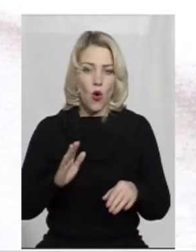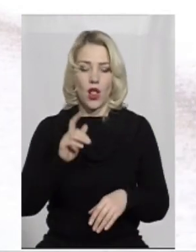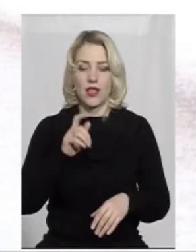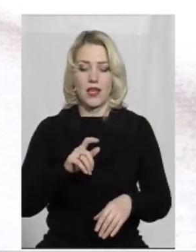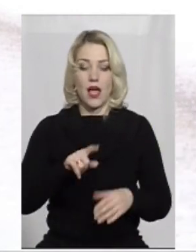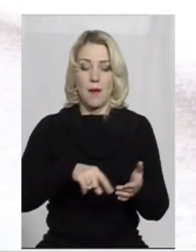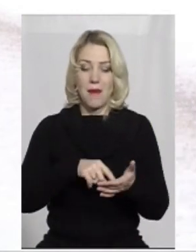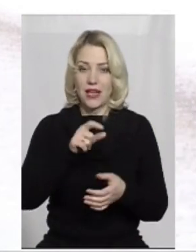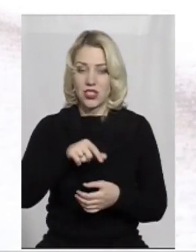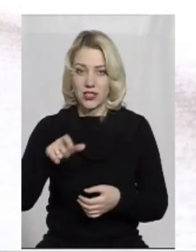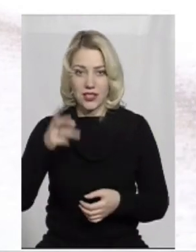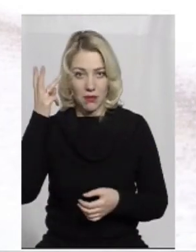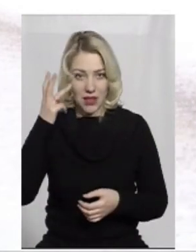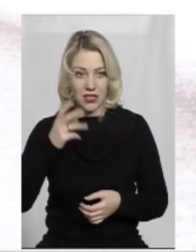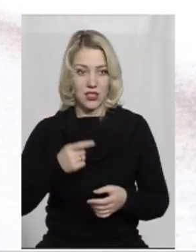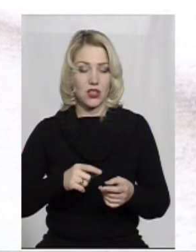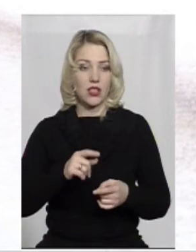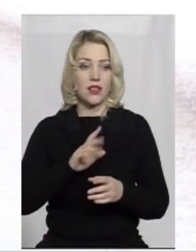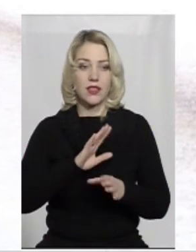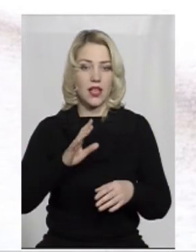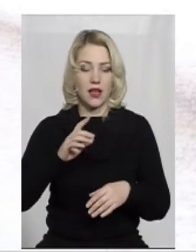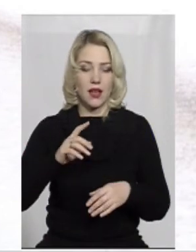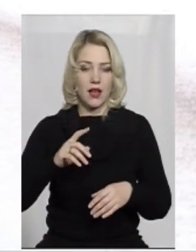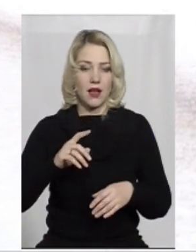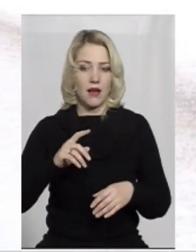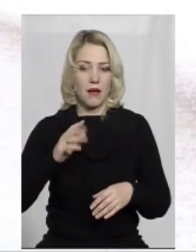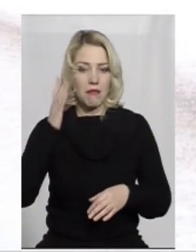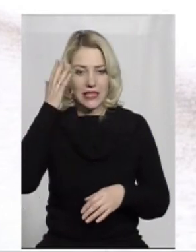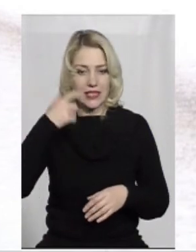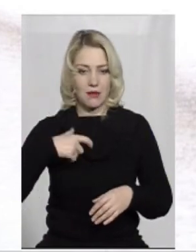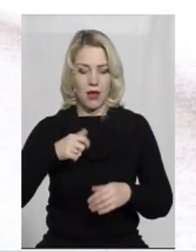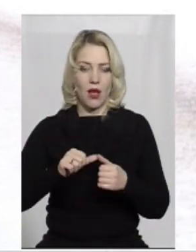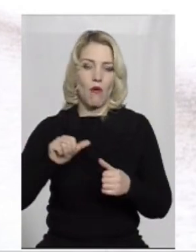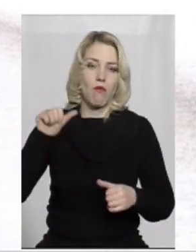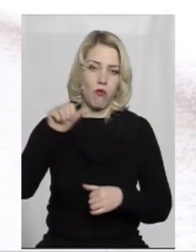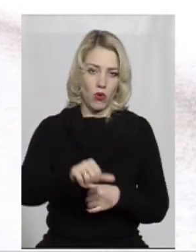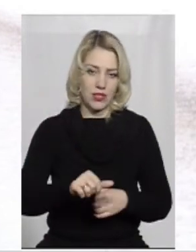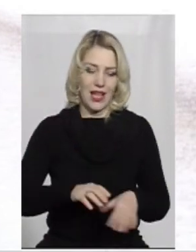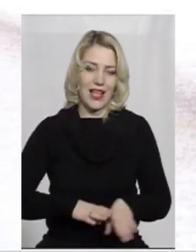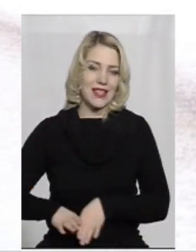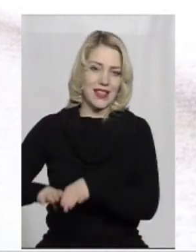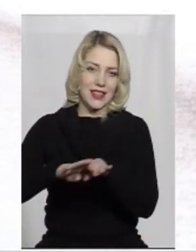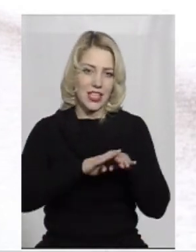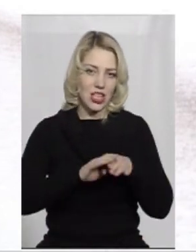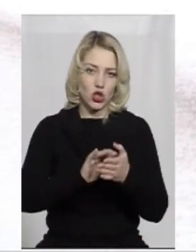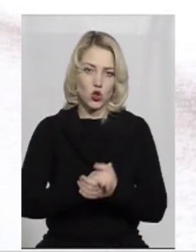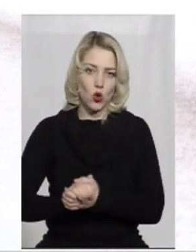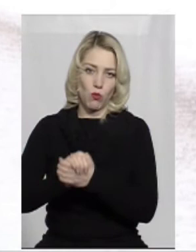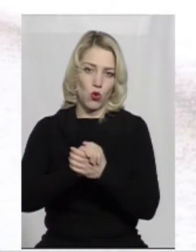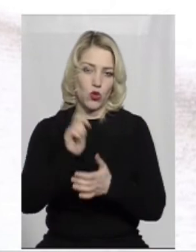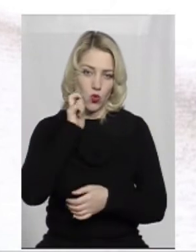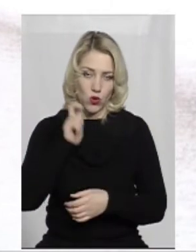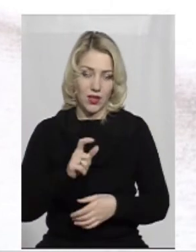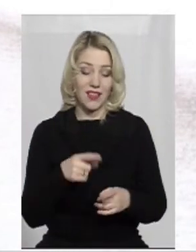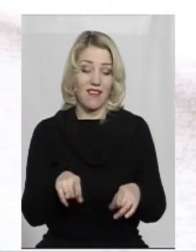Хмельницького, зокрема, не мислили себе поза єдиною соборною Україною. І відтак, на